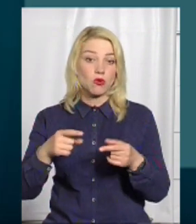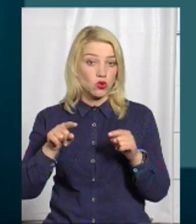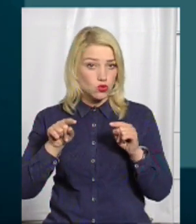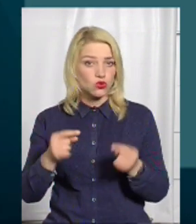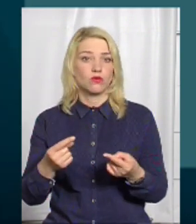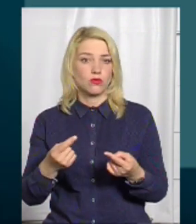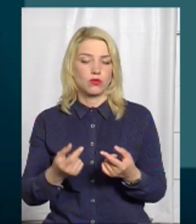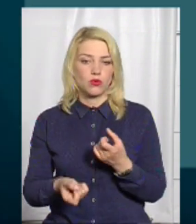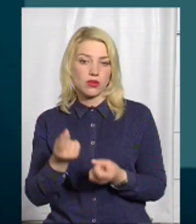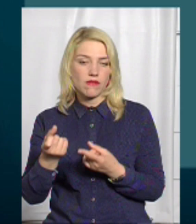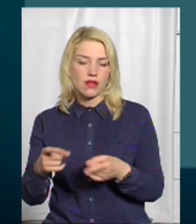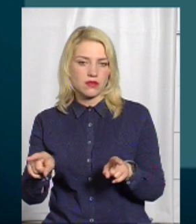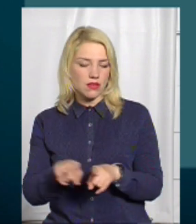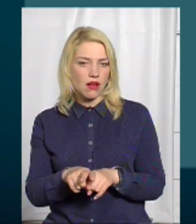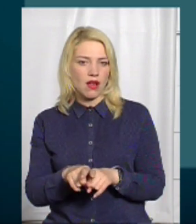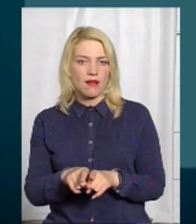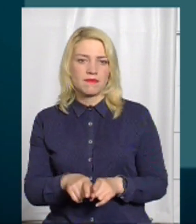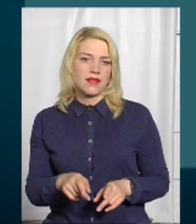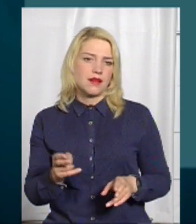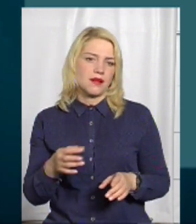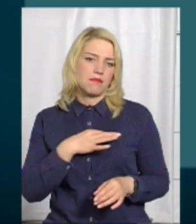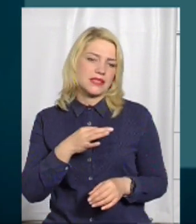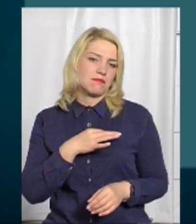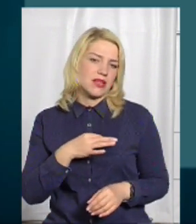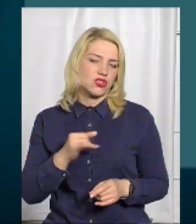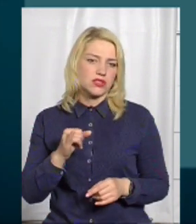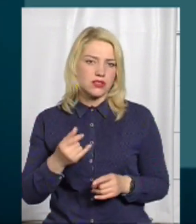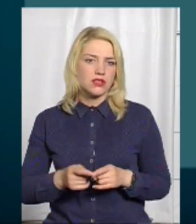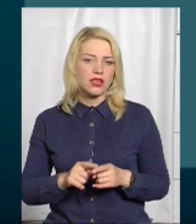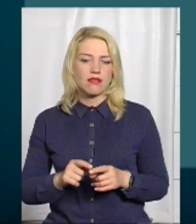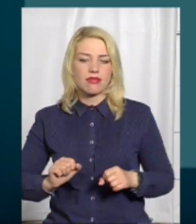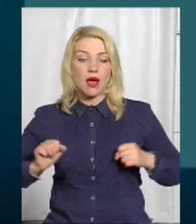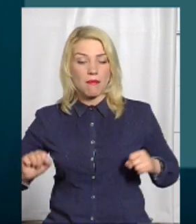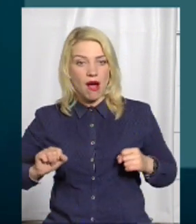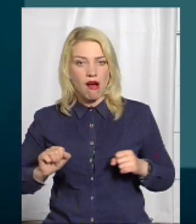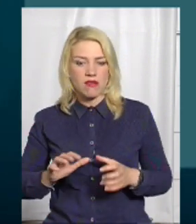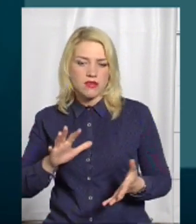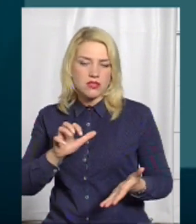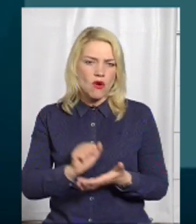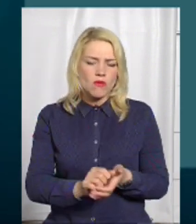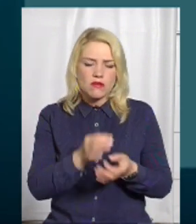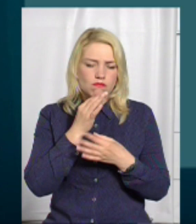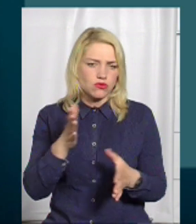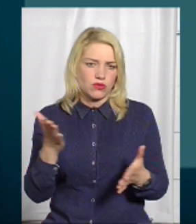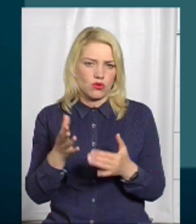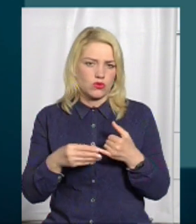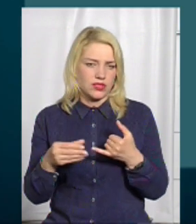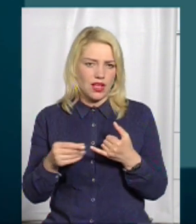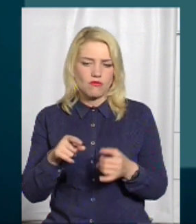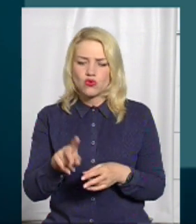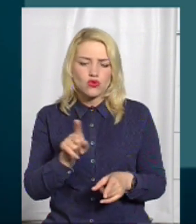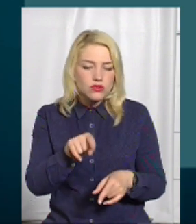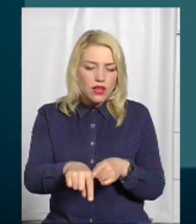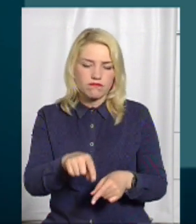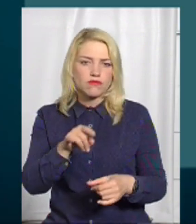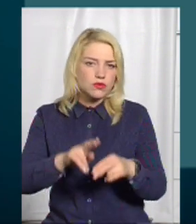проявляється от така безпечність, а з іншого боку намагання захопити будь-які землі і щось там збудувати,